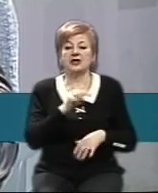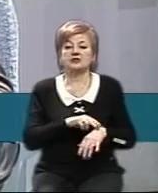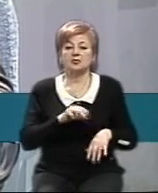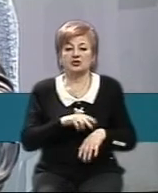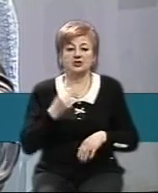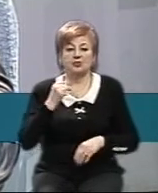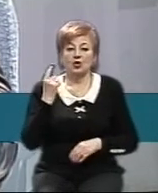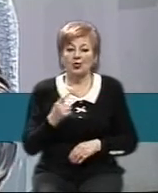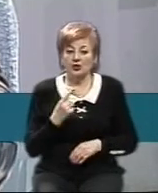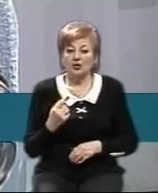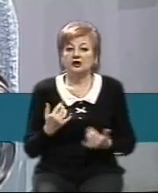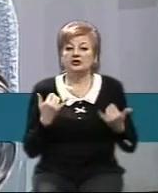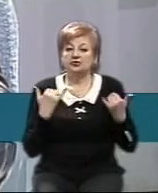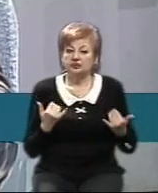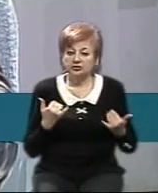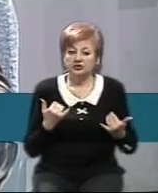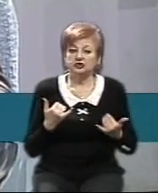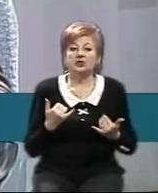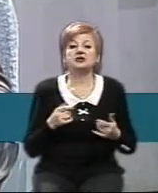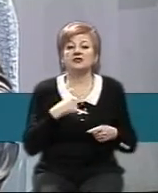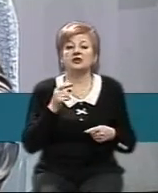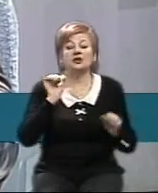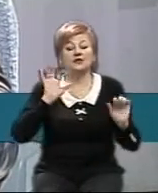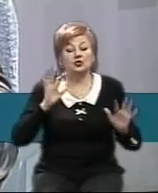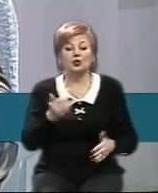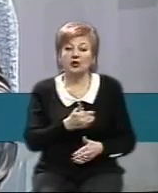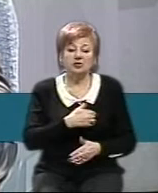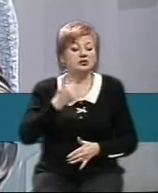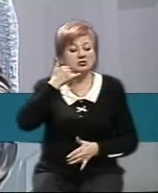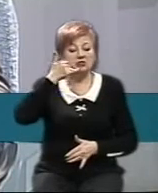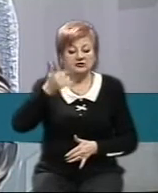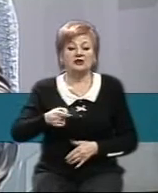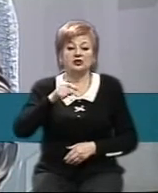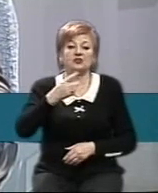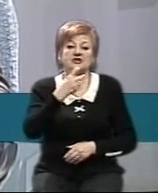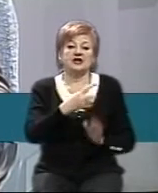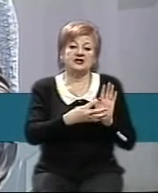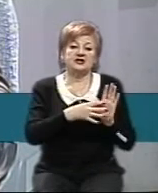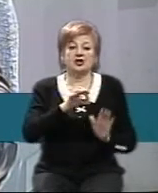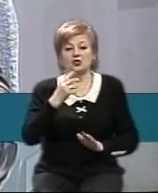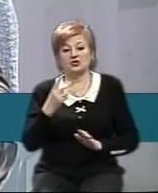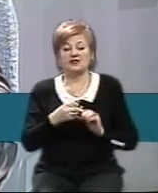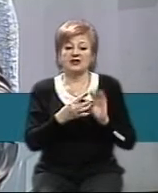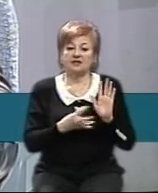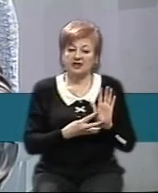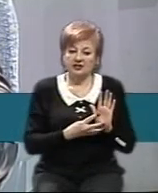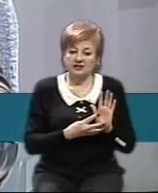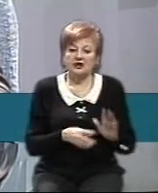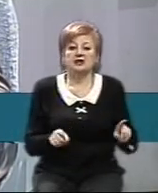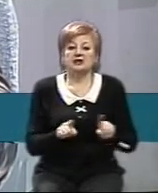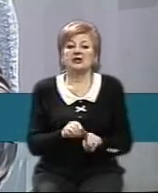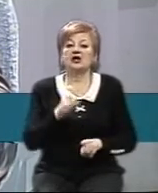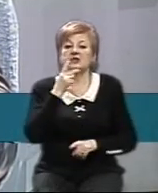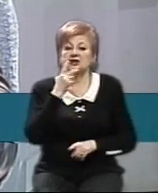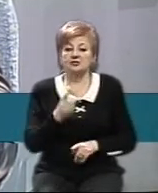Запорізькій області. Нашим телеглядачам хочу сказати, що ви можете телефонувати до нашої студії за телефоном 239-02-19, також дивитися